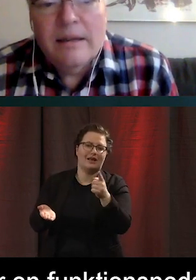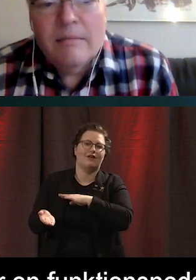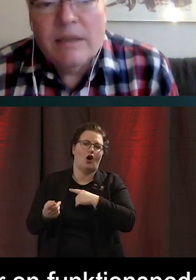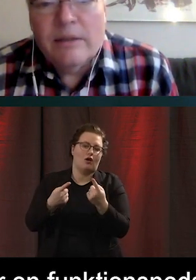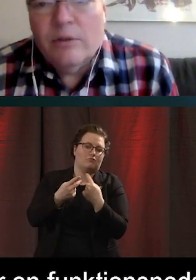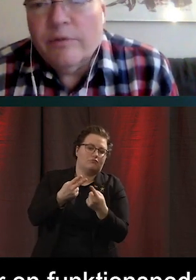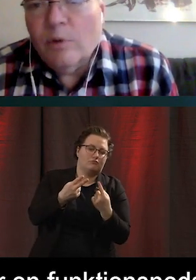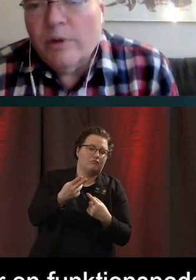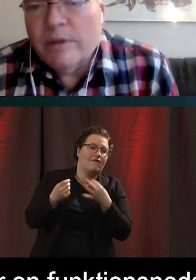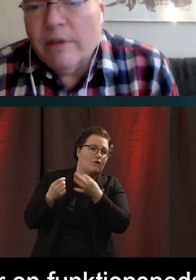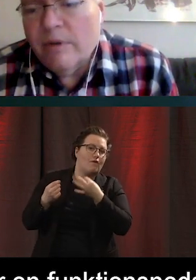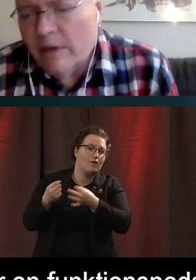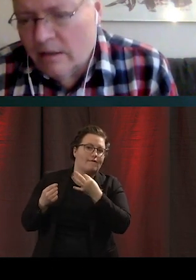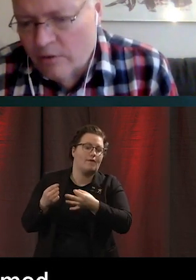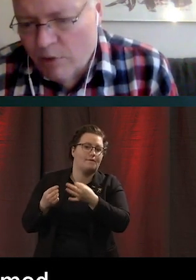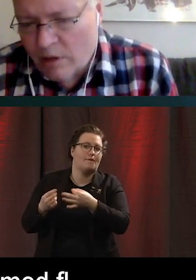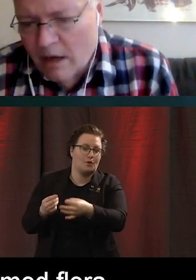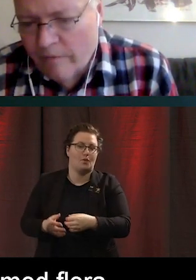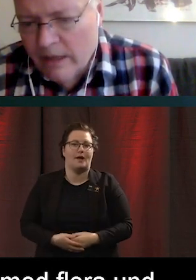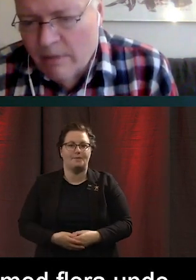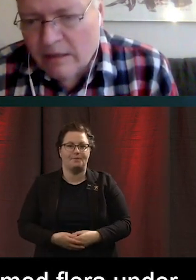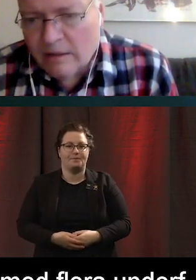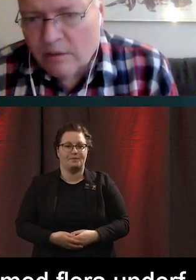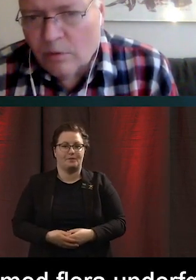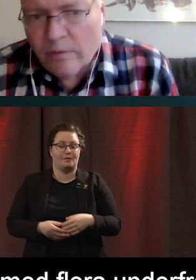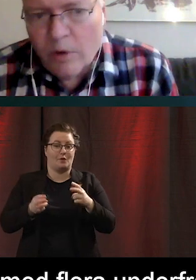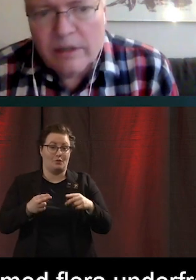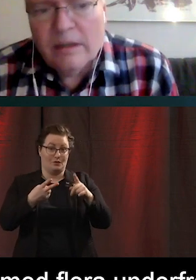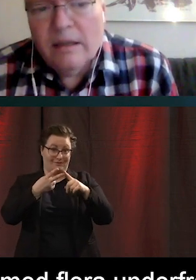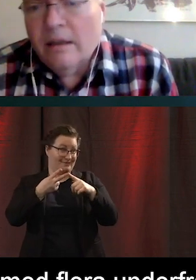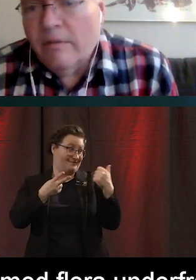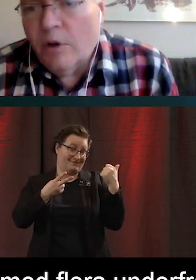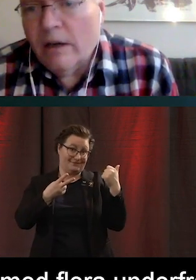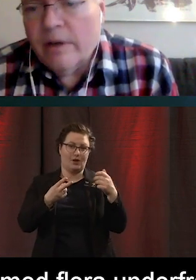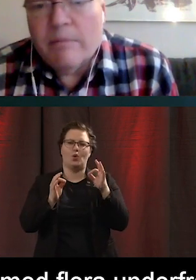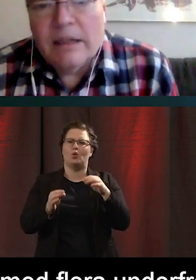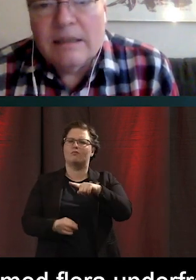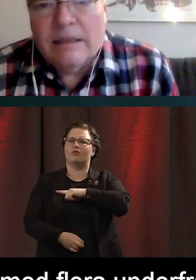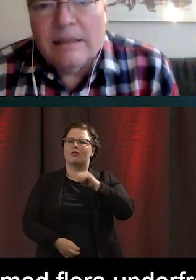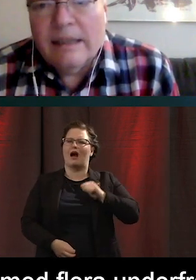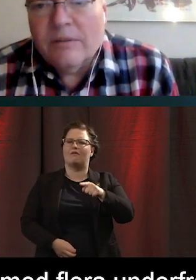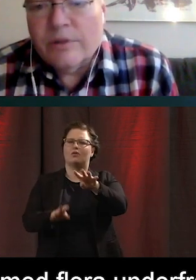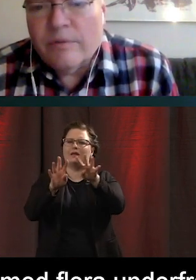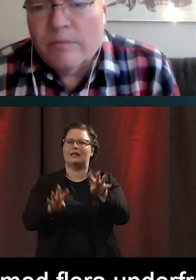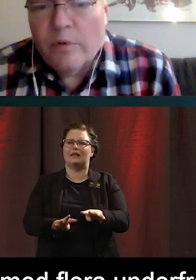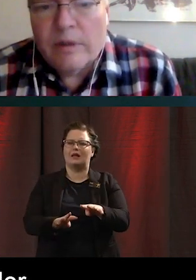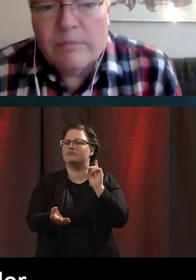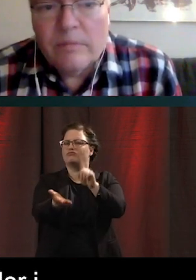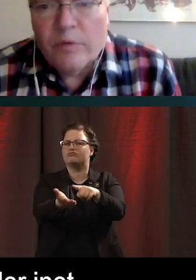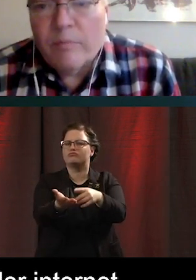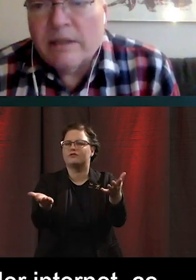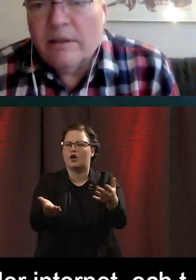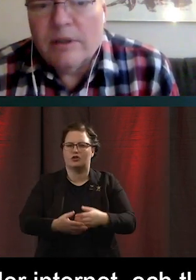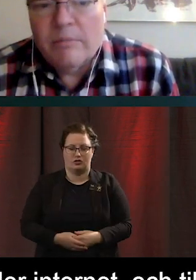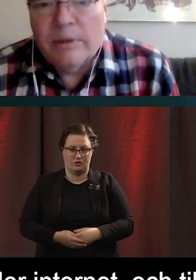underfrågor. Och så vill vi ju veta hur mycket använder man internet då? vad använder man internet till? Och så får vi